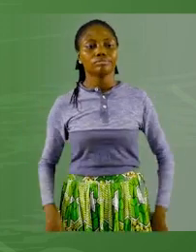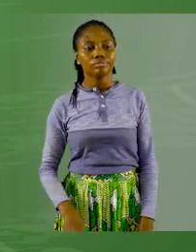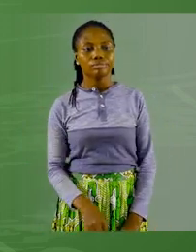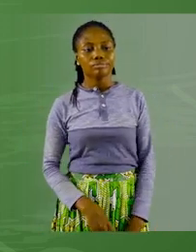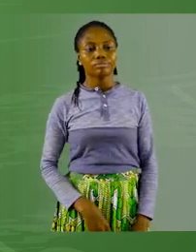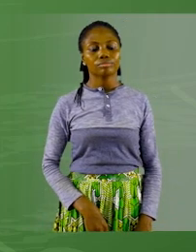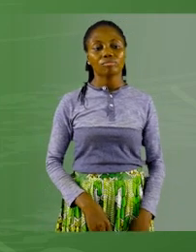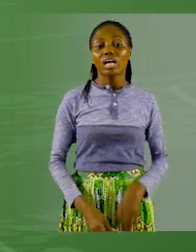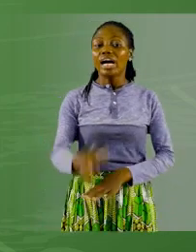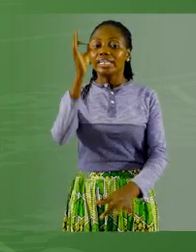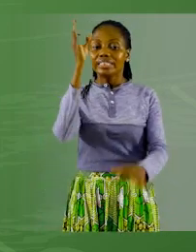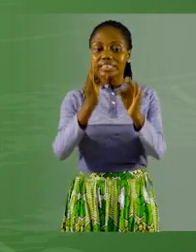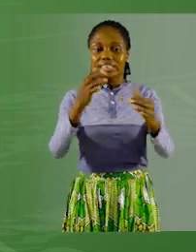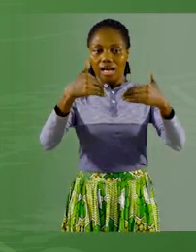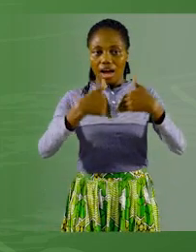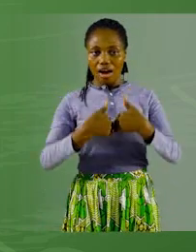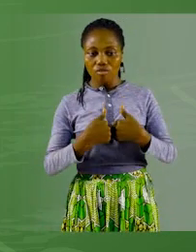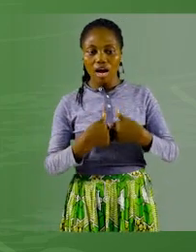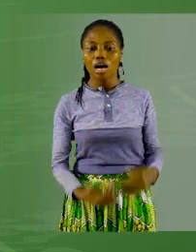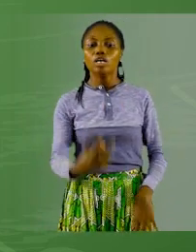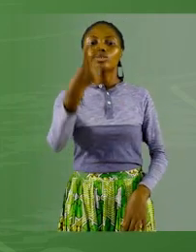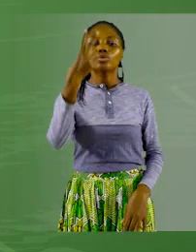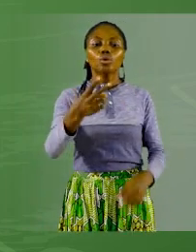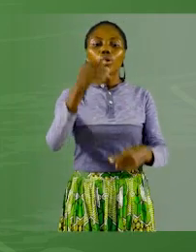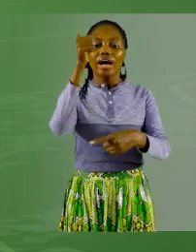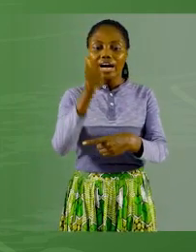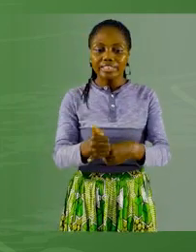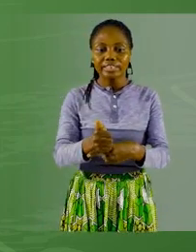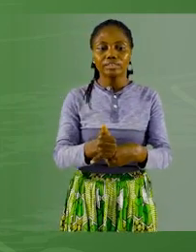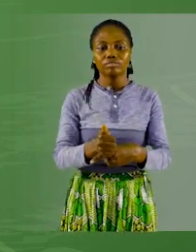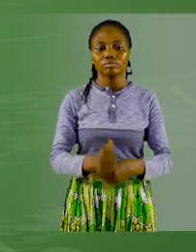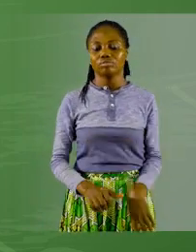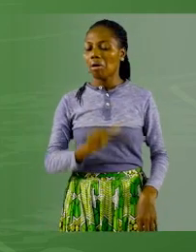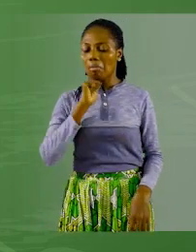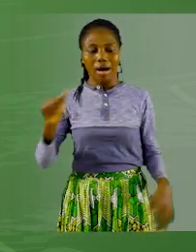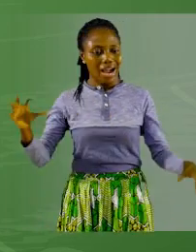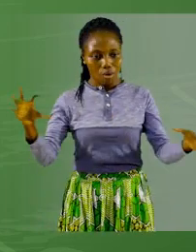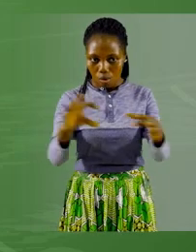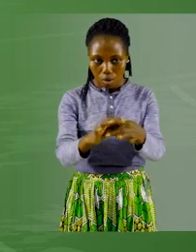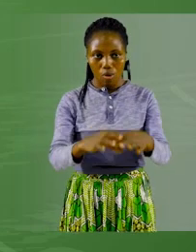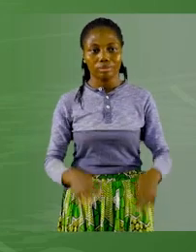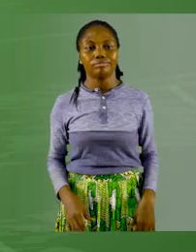S'il est composé de deux adjectifs, il n'y pas d'accord.